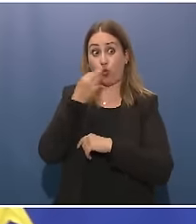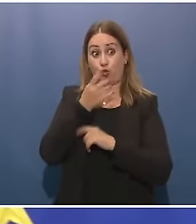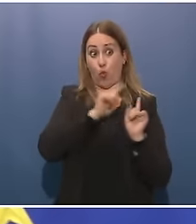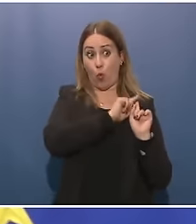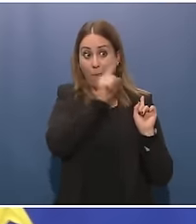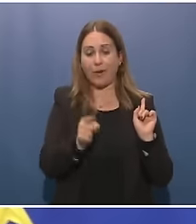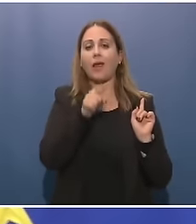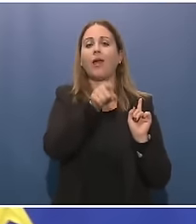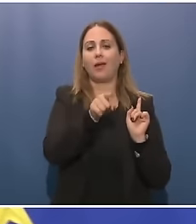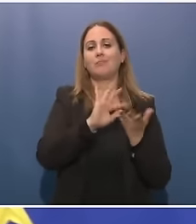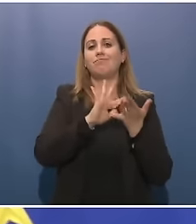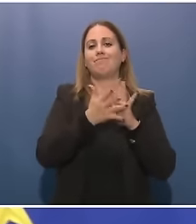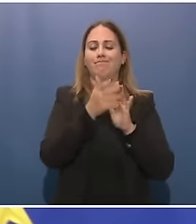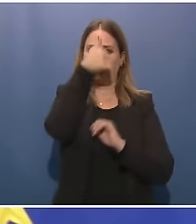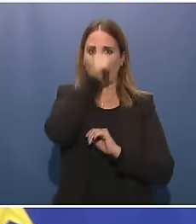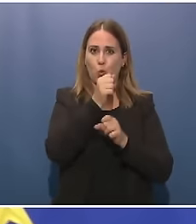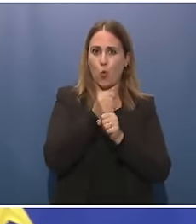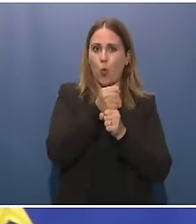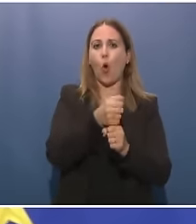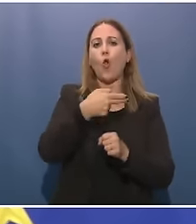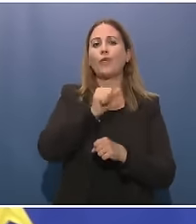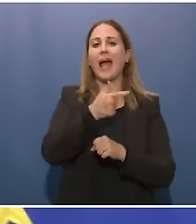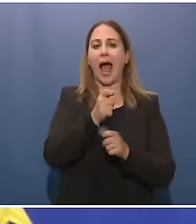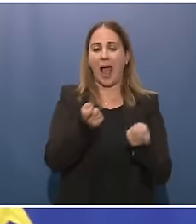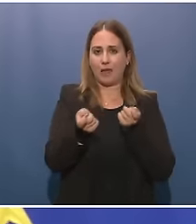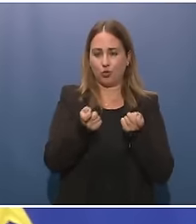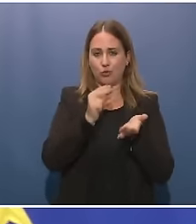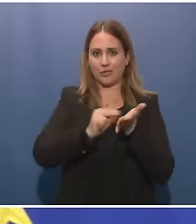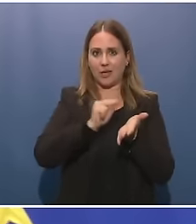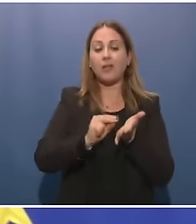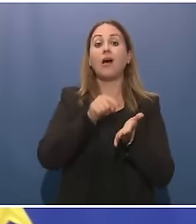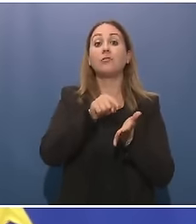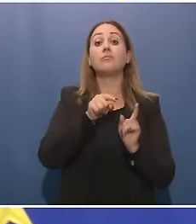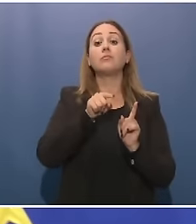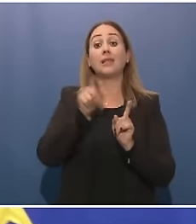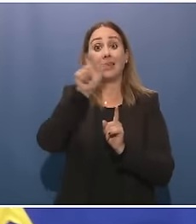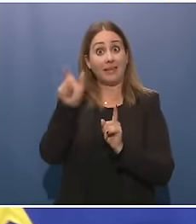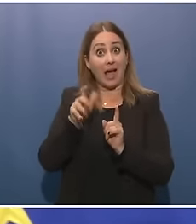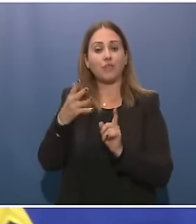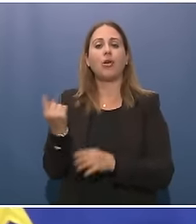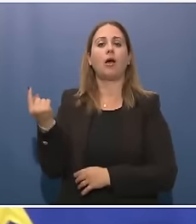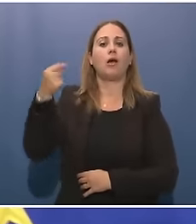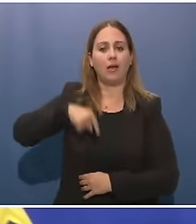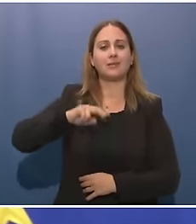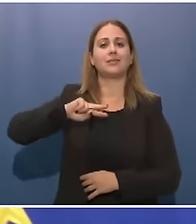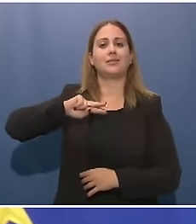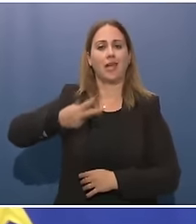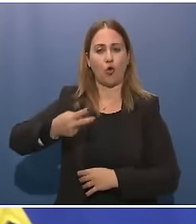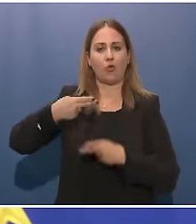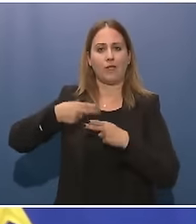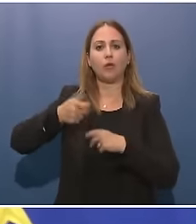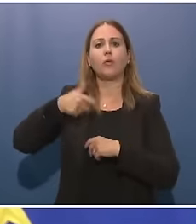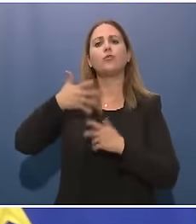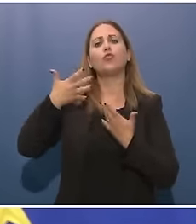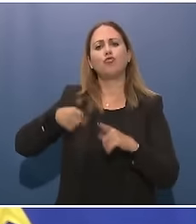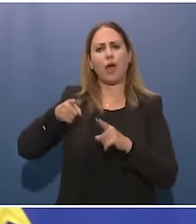presenza qui è la seconda in Italia in pochissimo tempo perché ha partecipato, come sapete, anche alla riunione ministeriale del G7